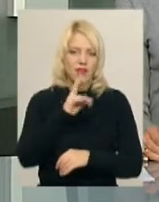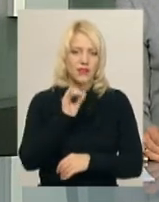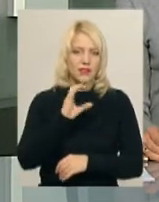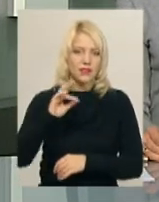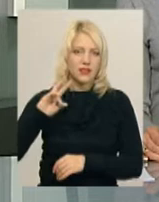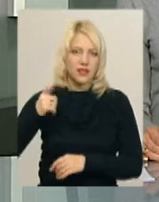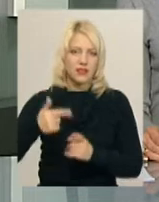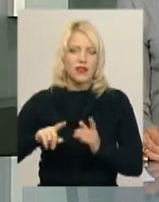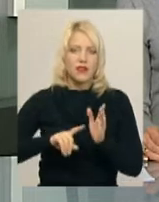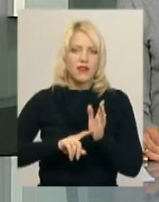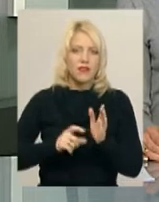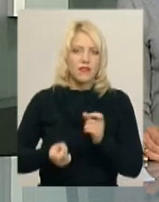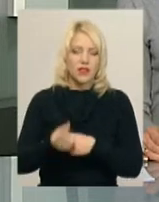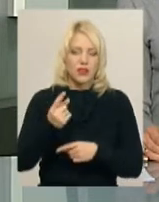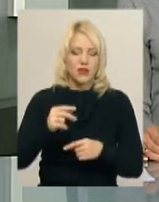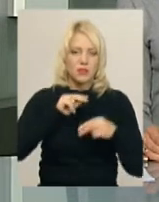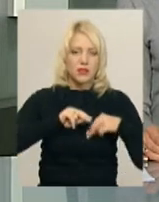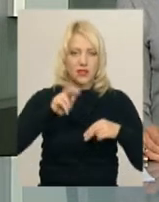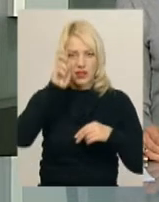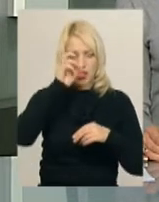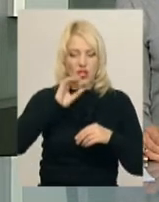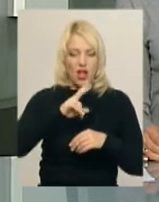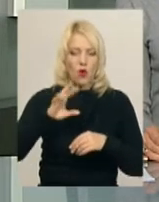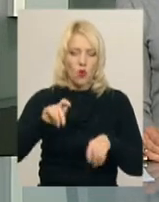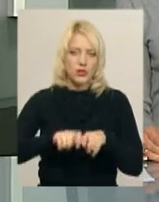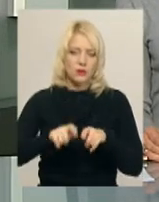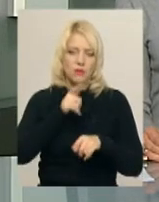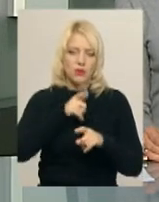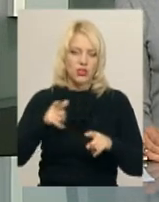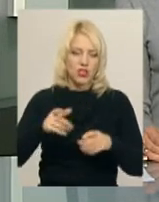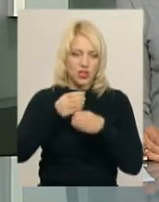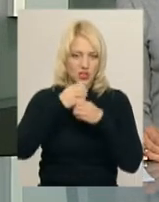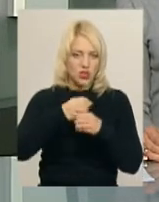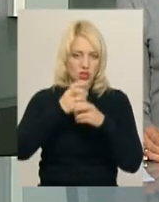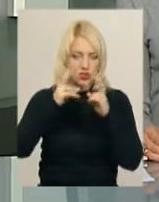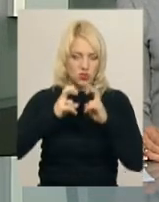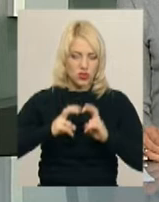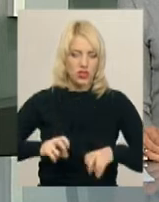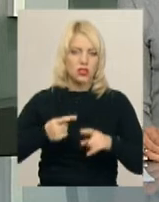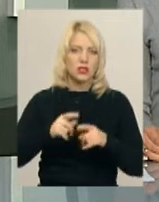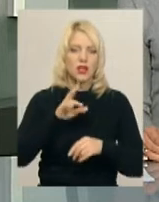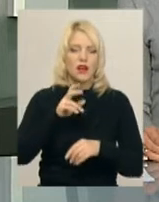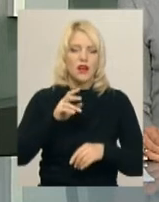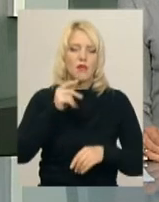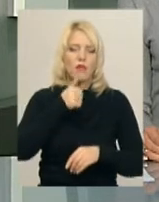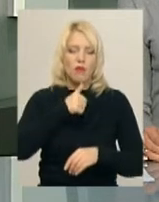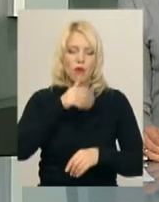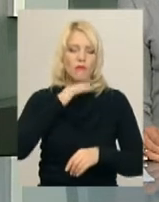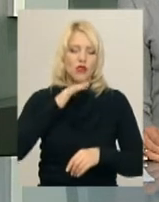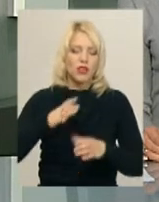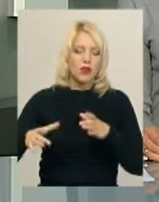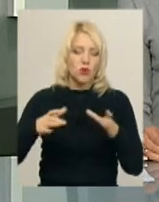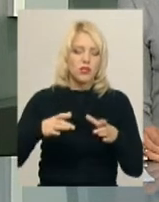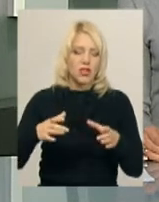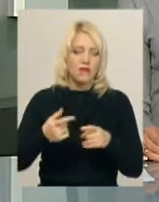працівники Держекоінспекції в Хмельницькій області під час інструментально-лабораторних досліджень про обводи у ставку у селищі міського